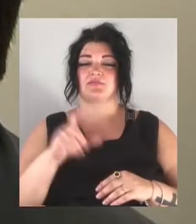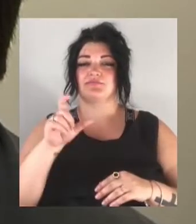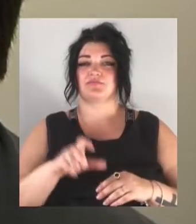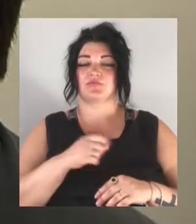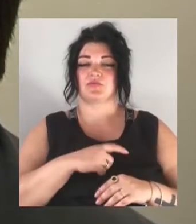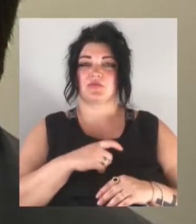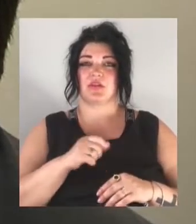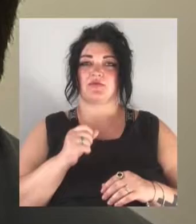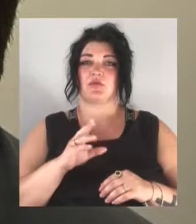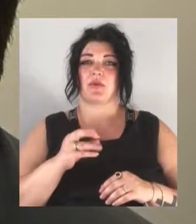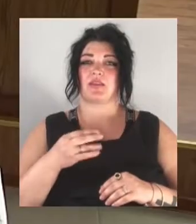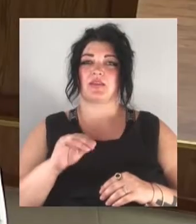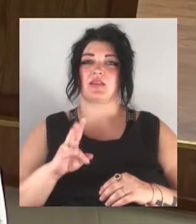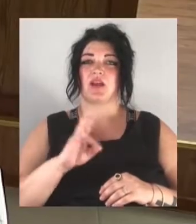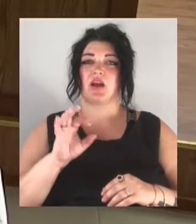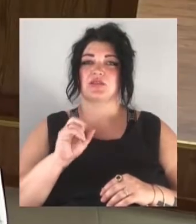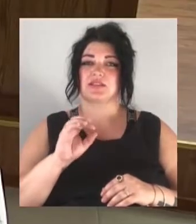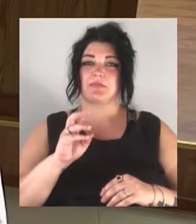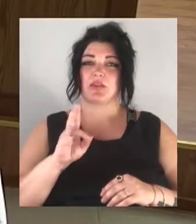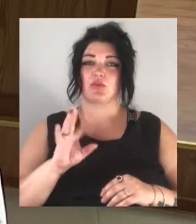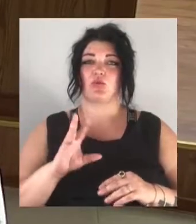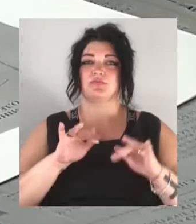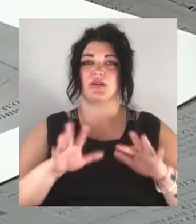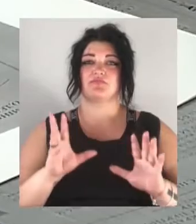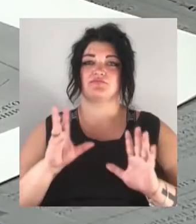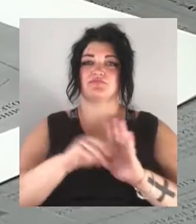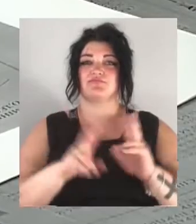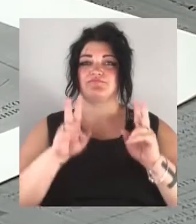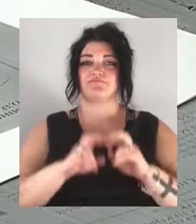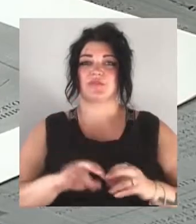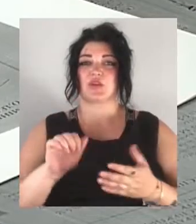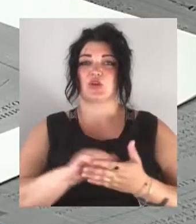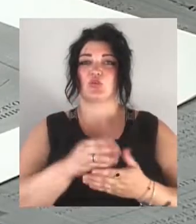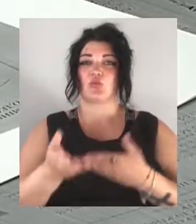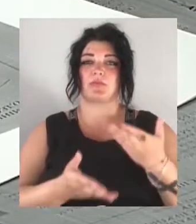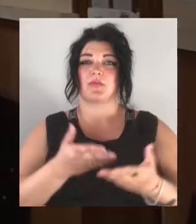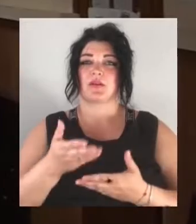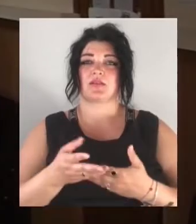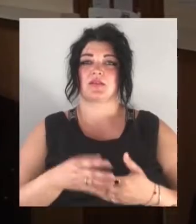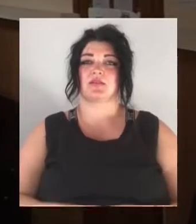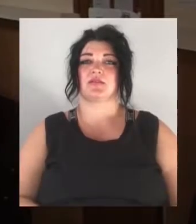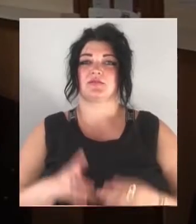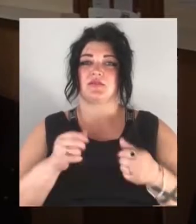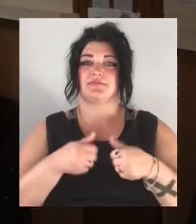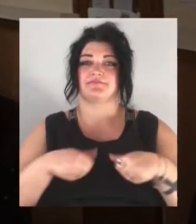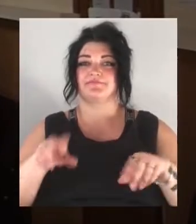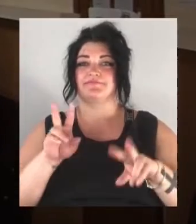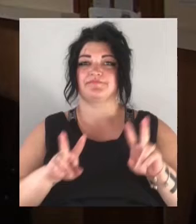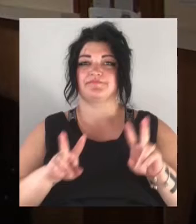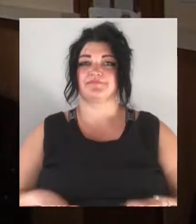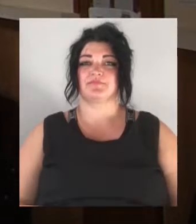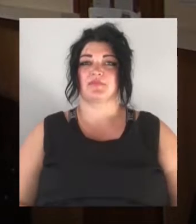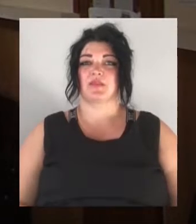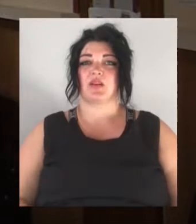у справу долучили дані радіорозвідки та документи про предмети, знайдені на місці нападу. Повинні були ми попрацювати